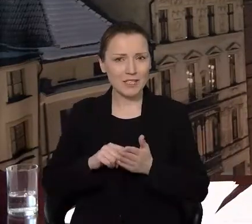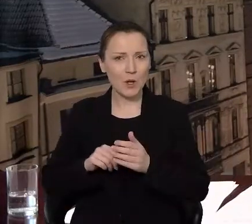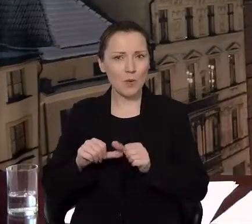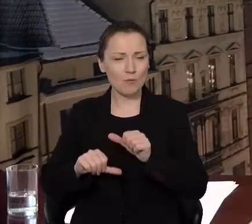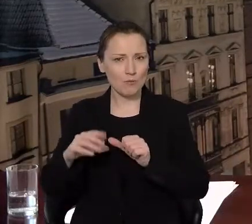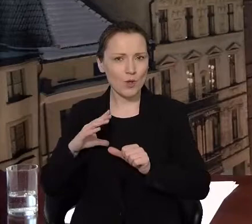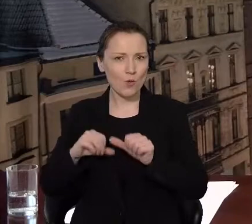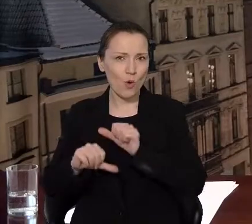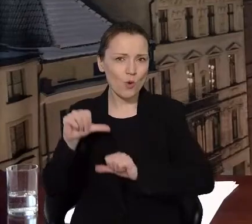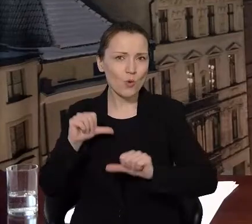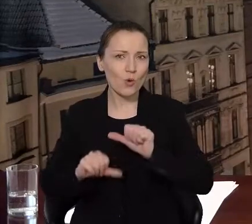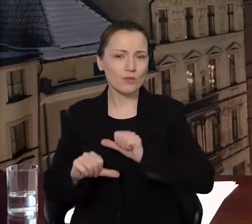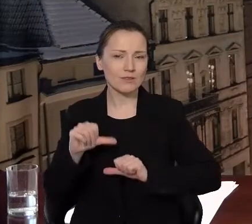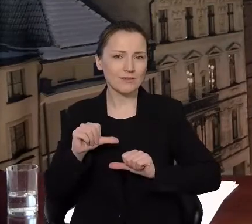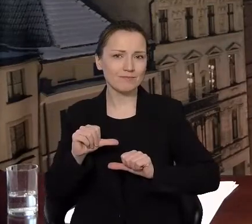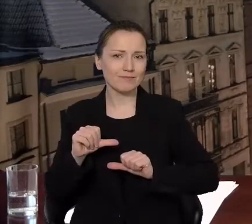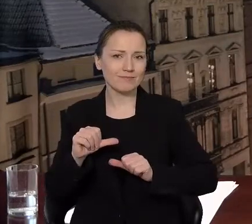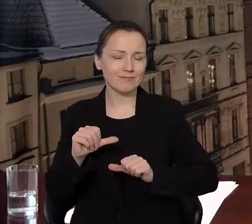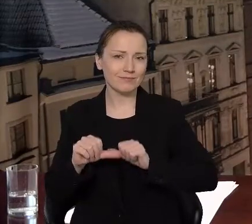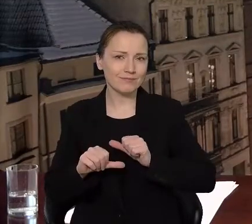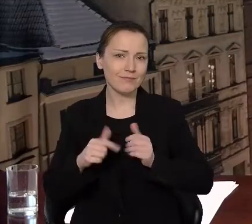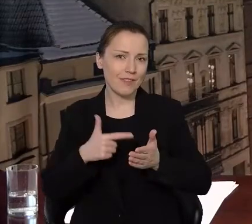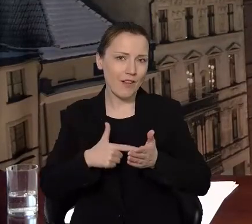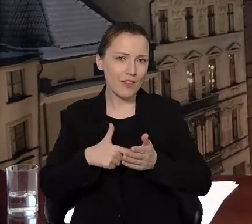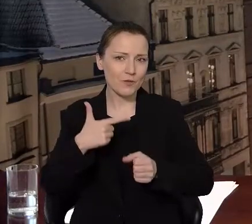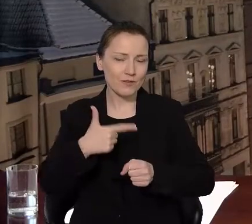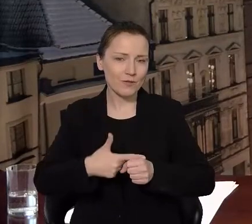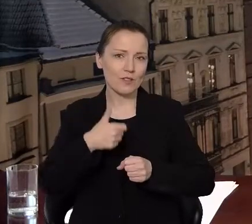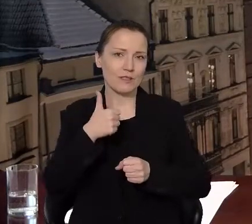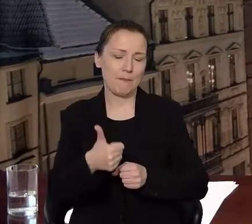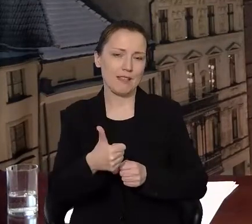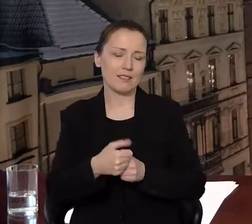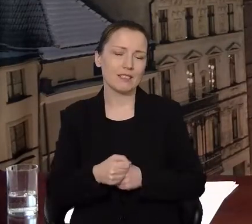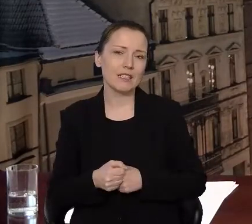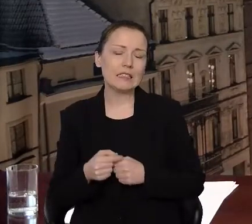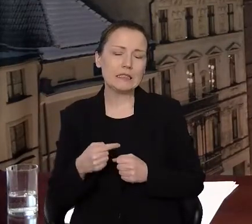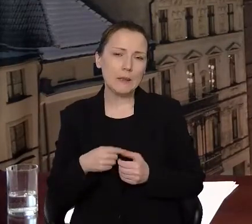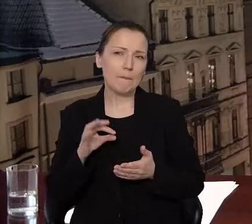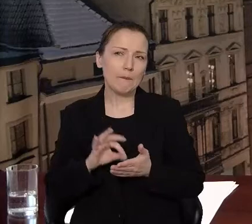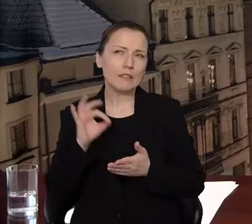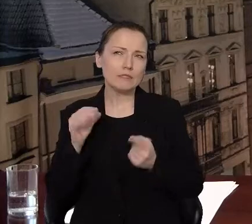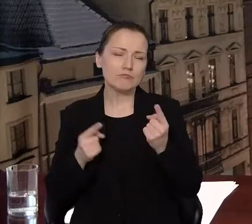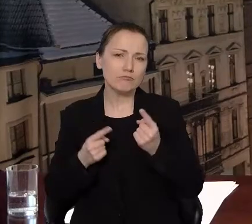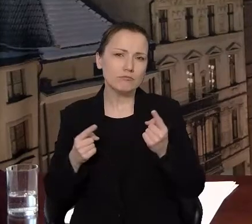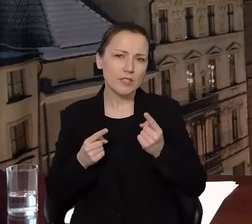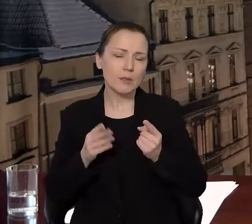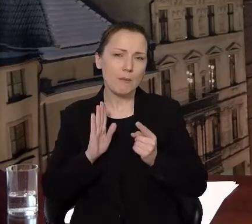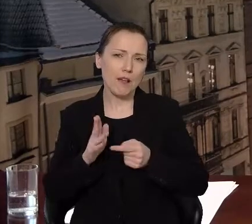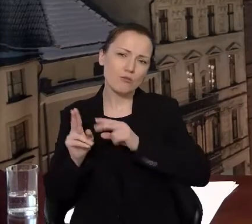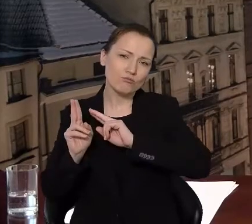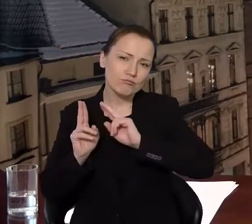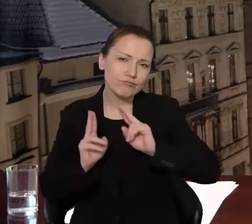2021 i pewnie jeszcze nie raz będziemy wracali do